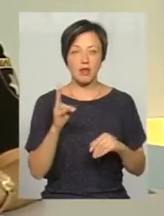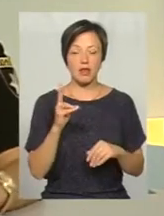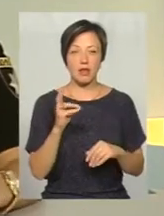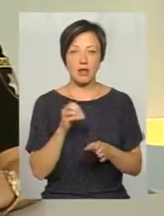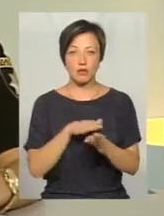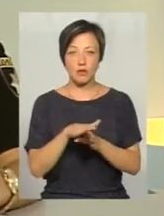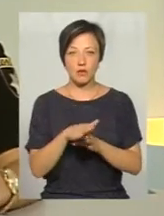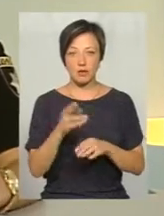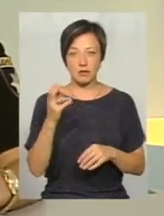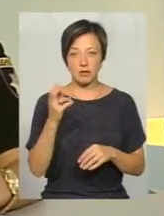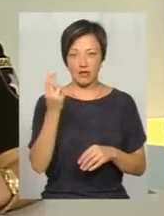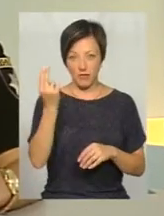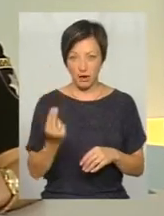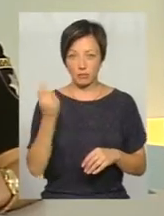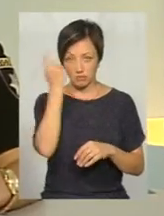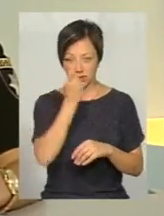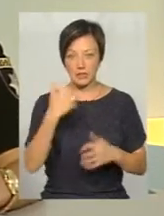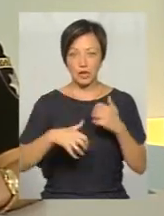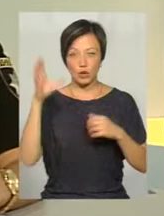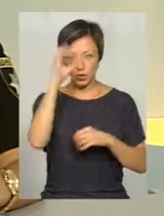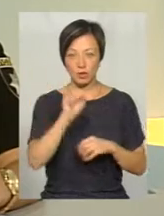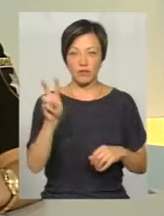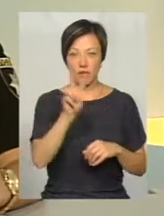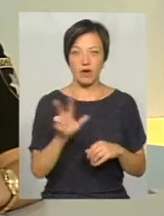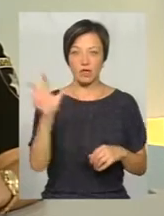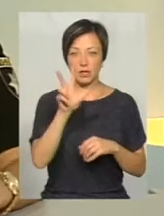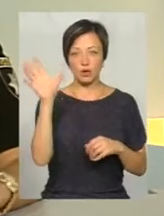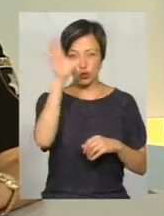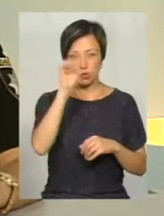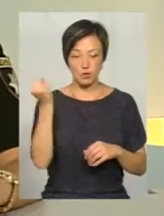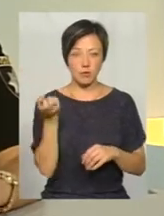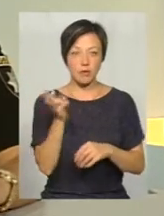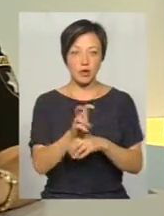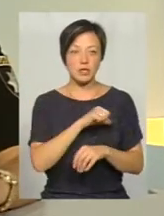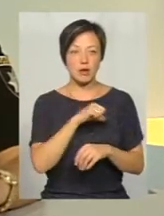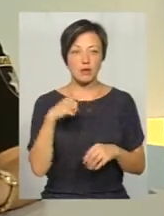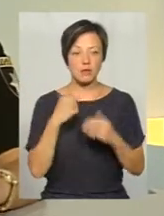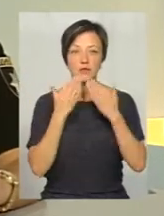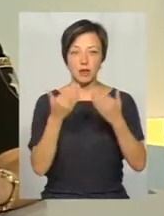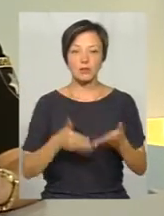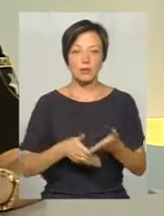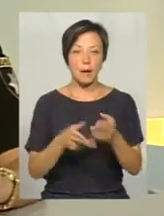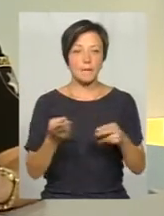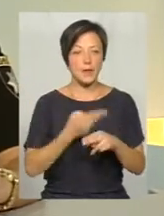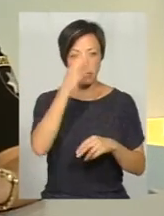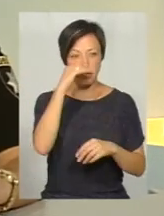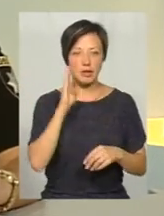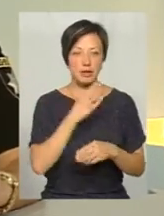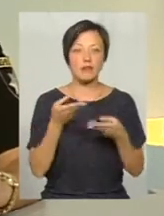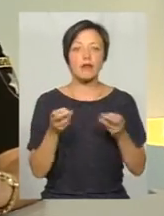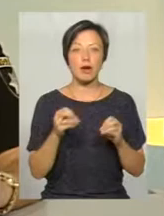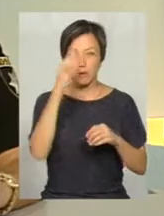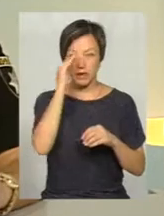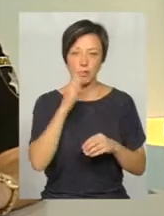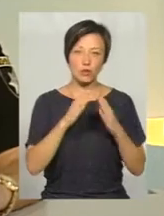в Тверезі, серед ночі, в 2-3-часа ночі приходять самі, звертаються за допомогою, без батьків, батьки де, батьки,